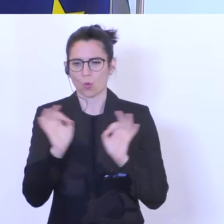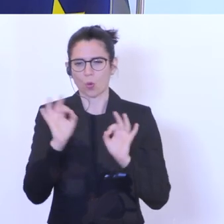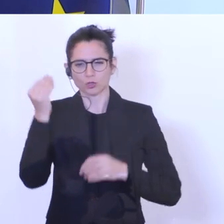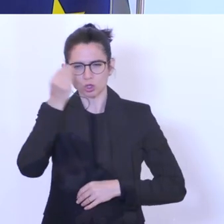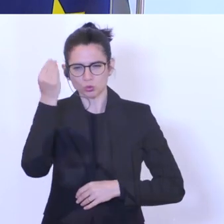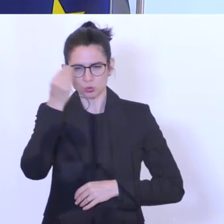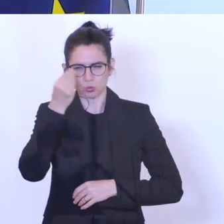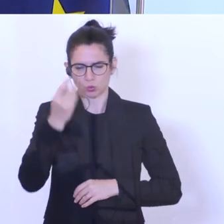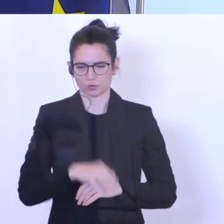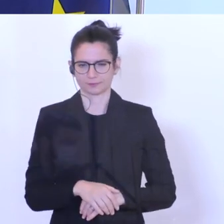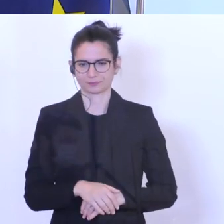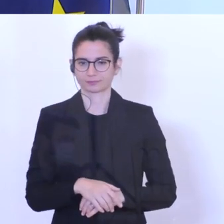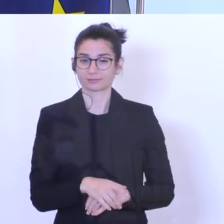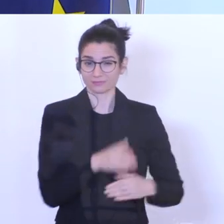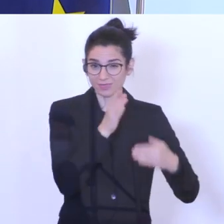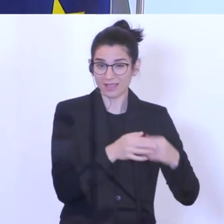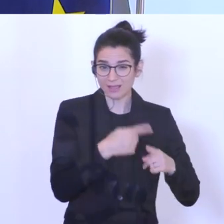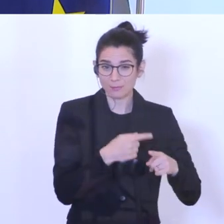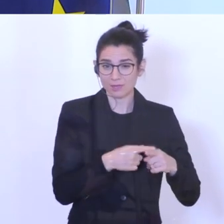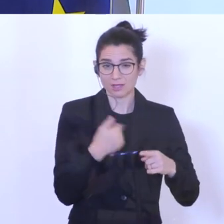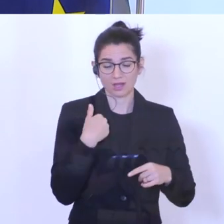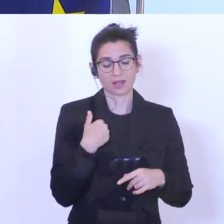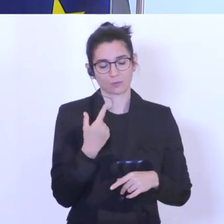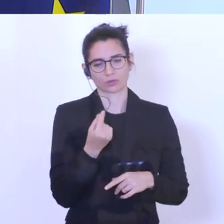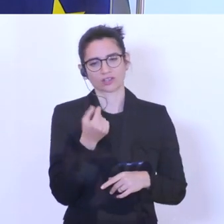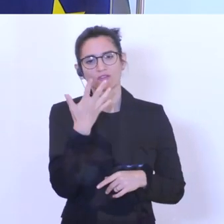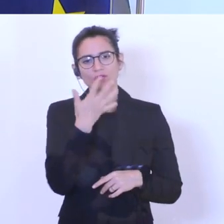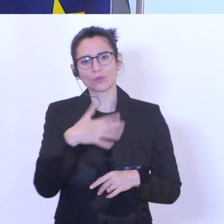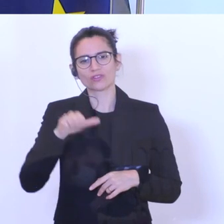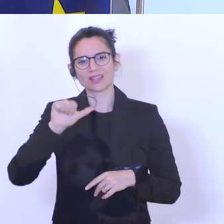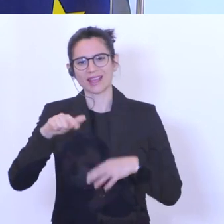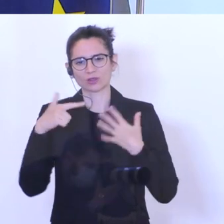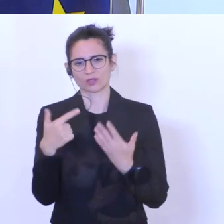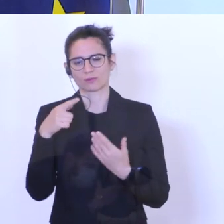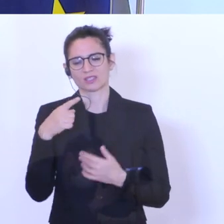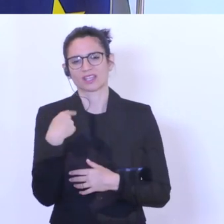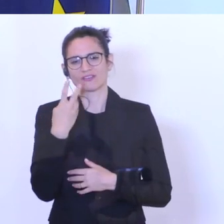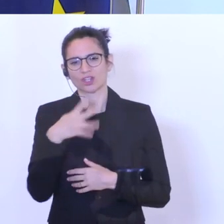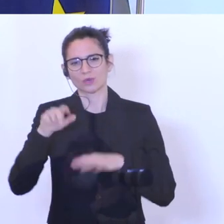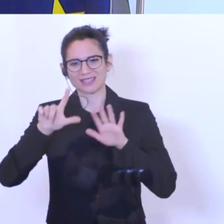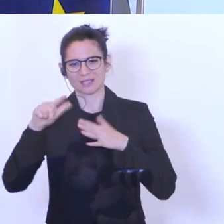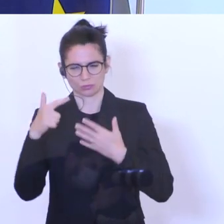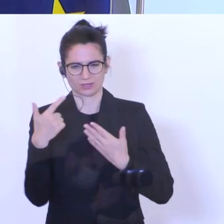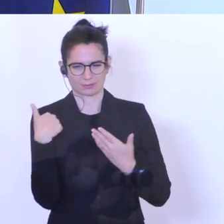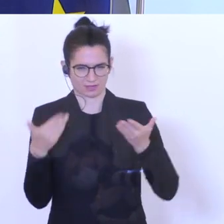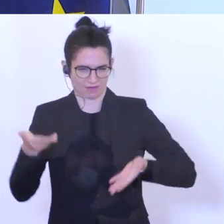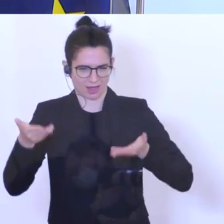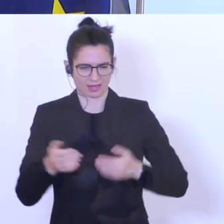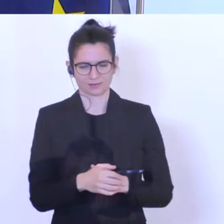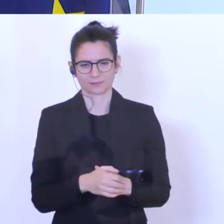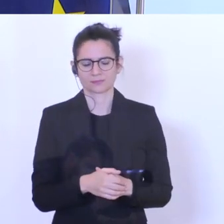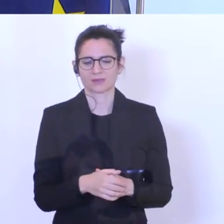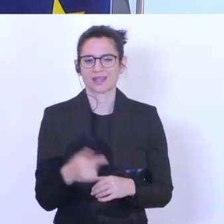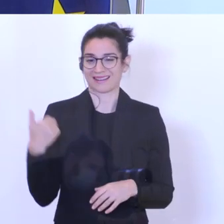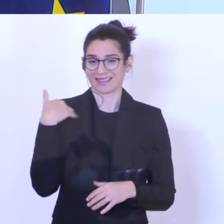Schulungen sind. Im Vergleich zu Ende April sind das 571.477 gewesen. Im Vergleich